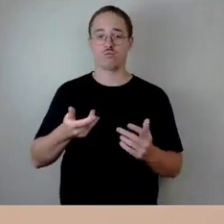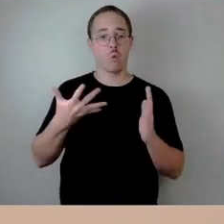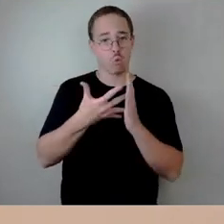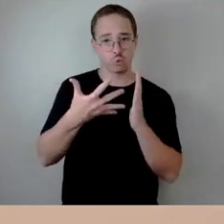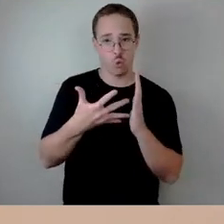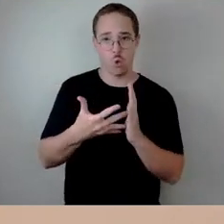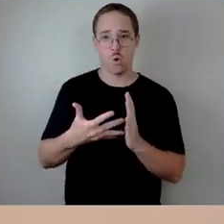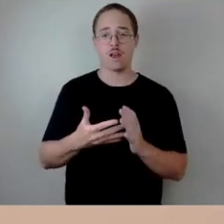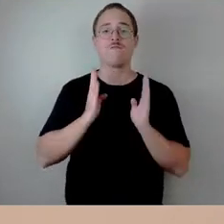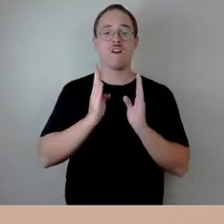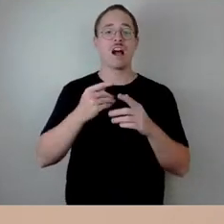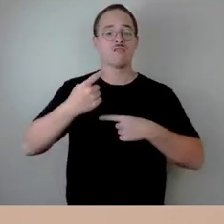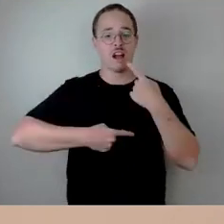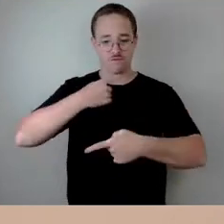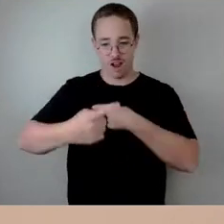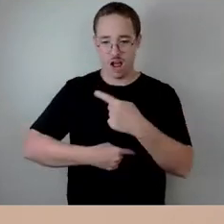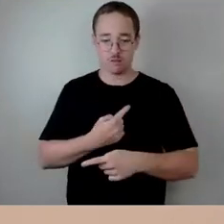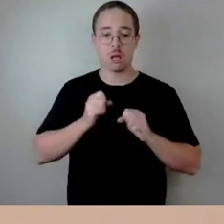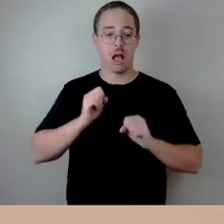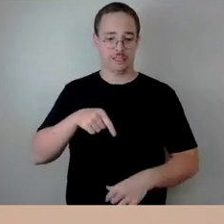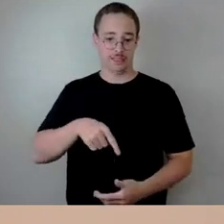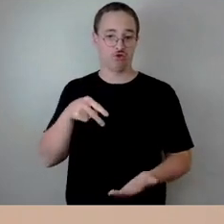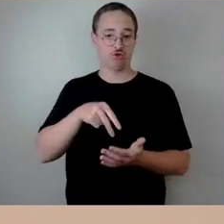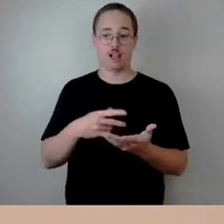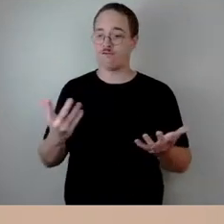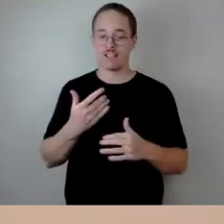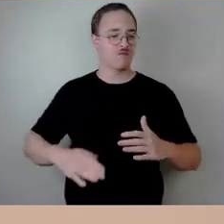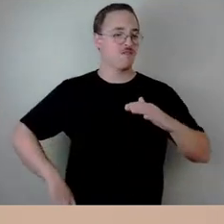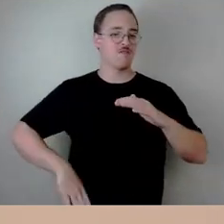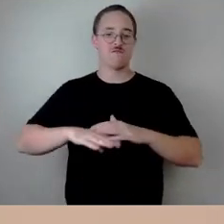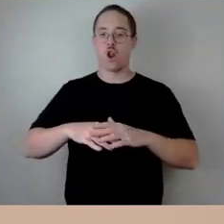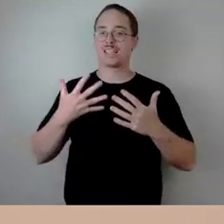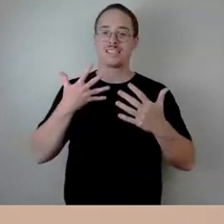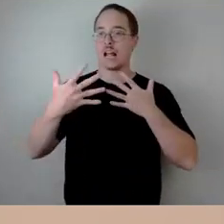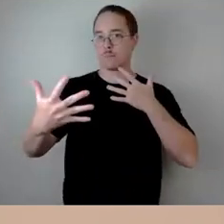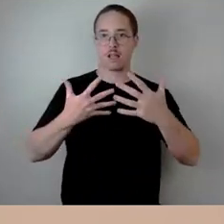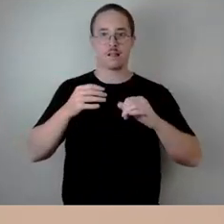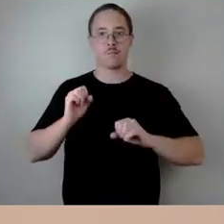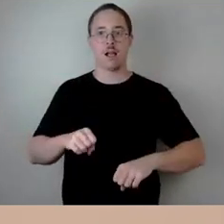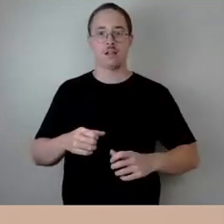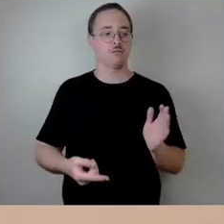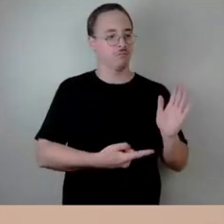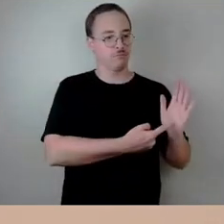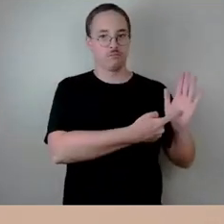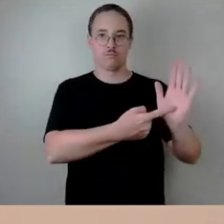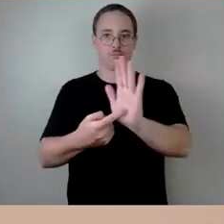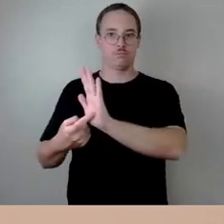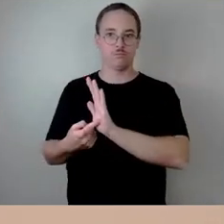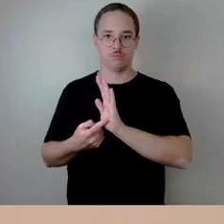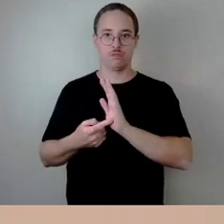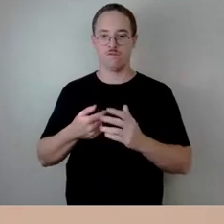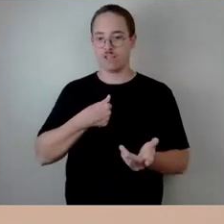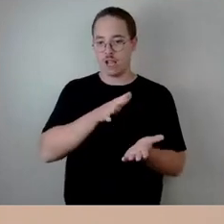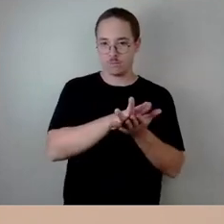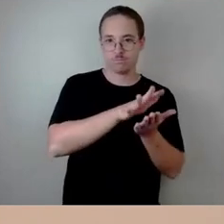Stelle völlig transparent machen. Wir geben die Gelder aus, die Menschen verlangen können,